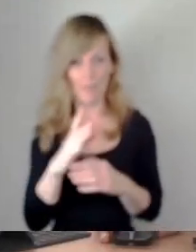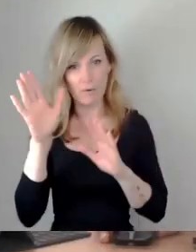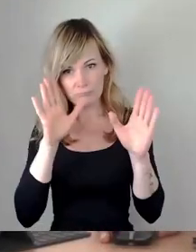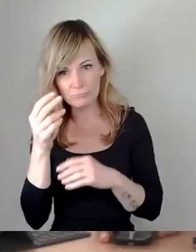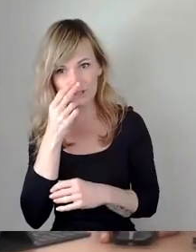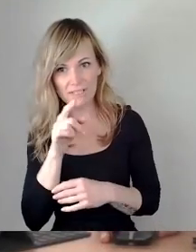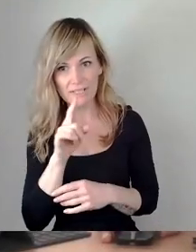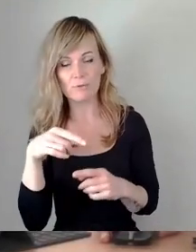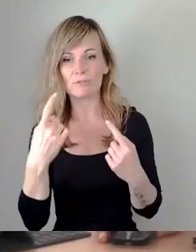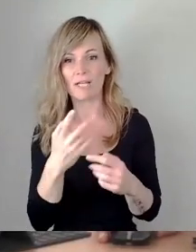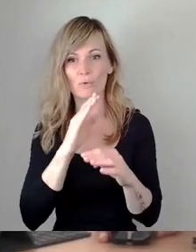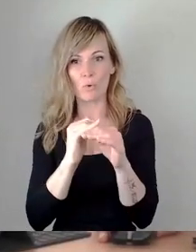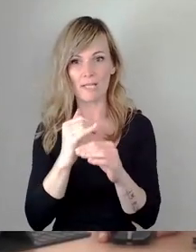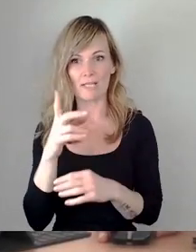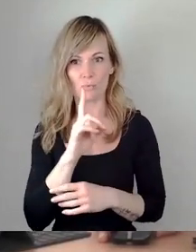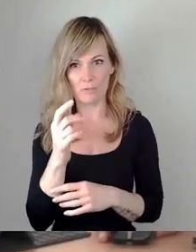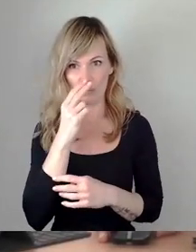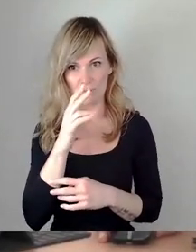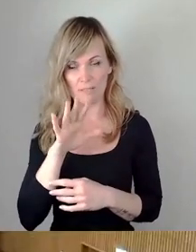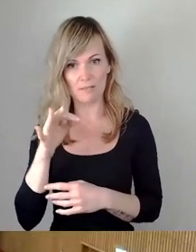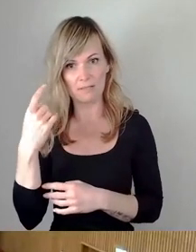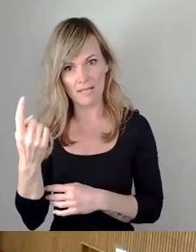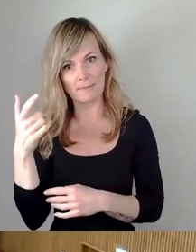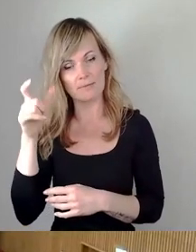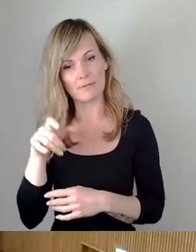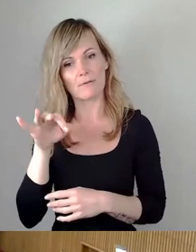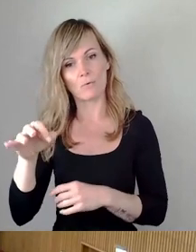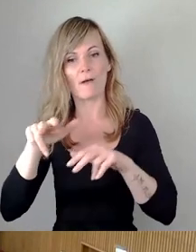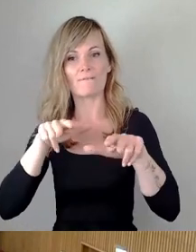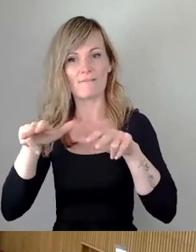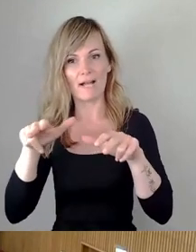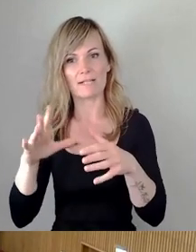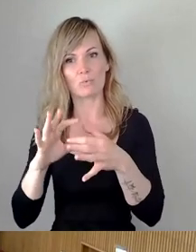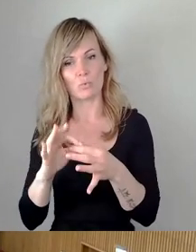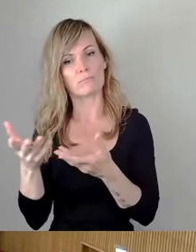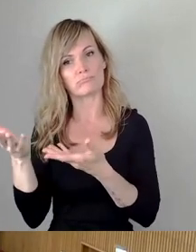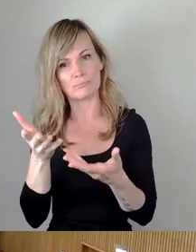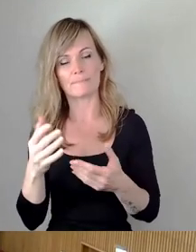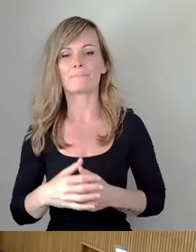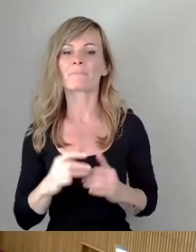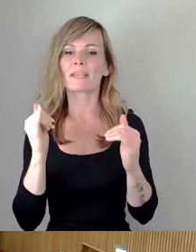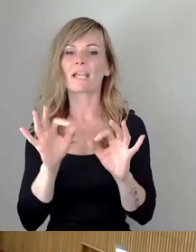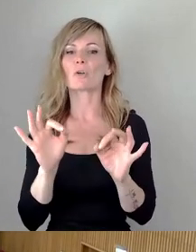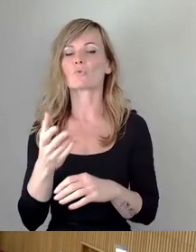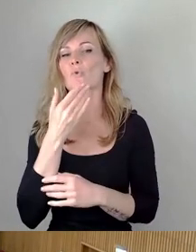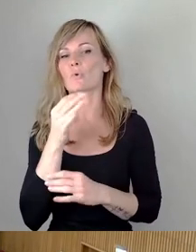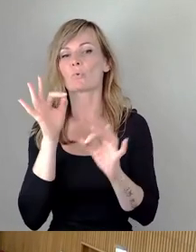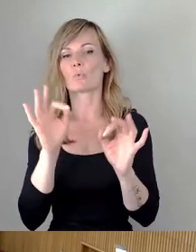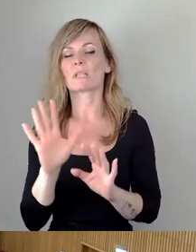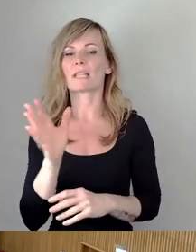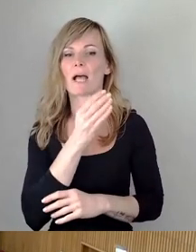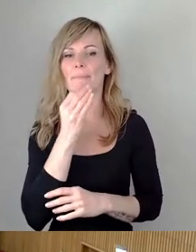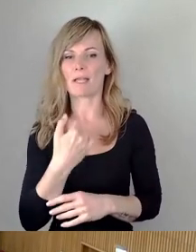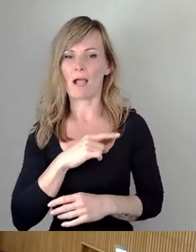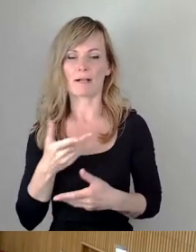von seiner Seite und für die Verwaltung zum Abschluss einige Sätze sagen. Ja, schönen guten Nachmittag auch nochmal von mir. Und wenn ich ehrlich